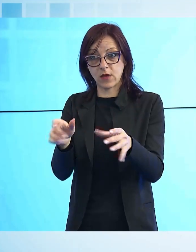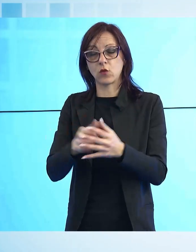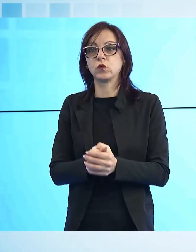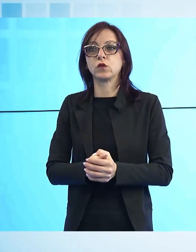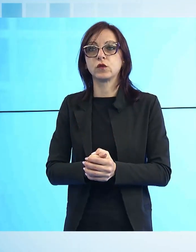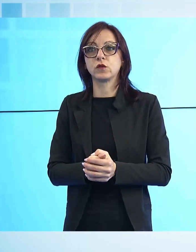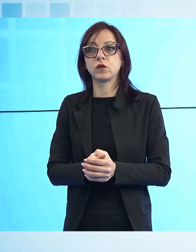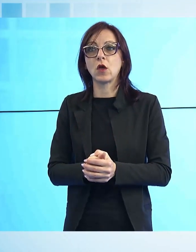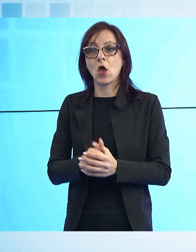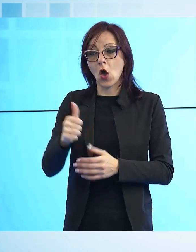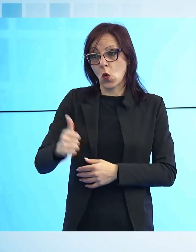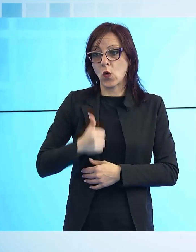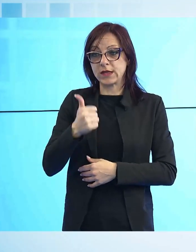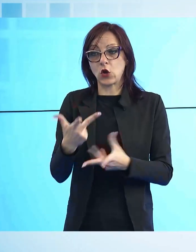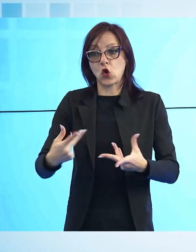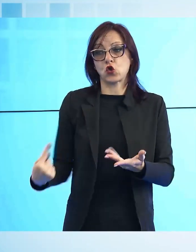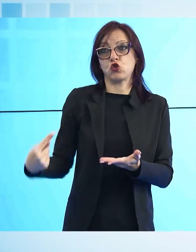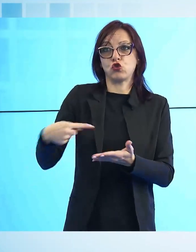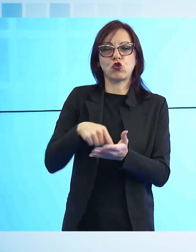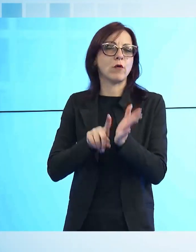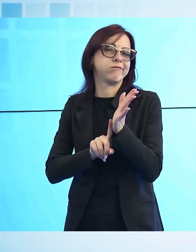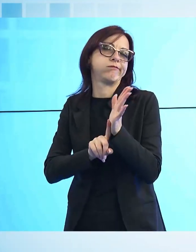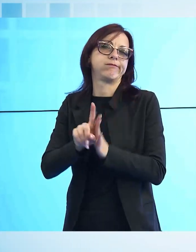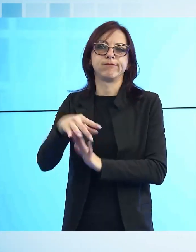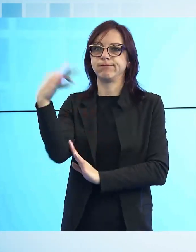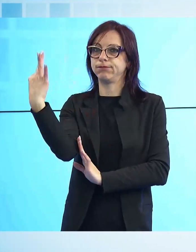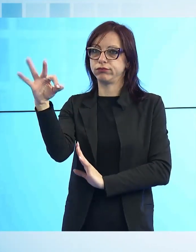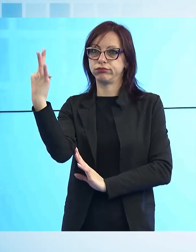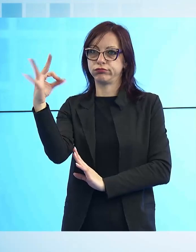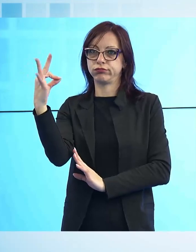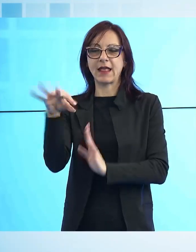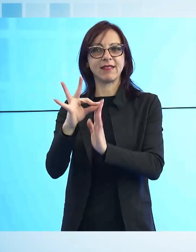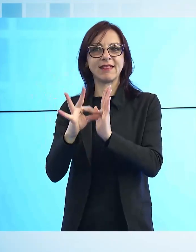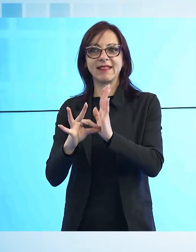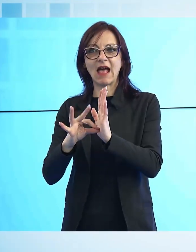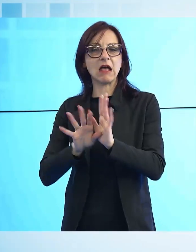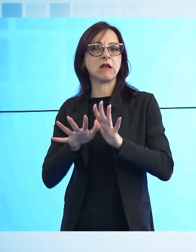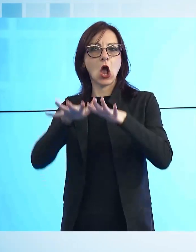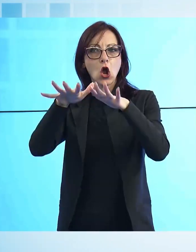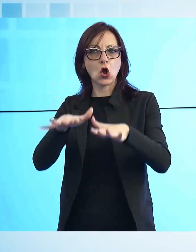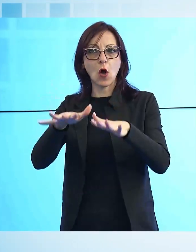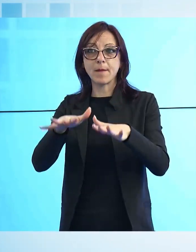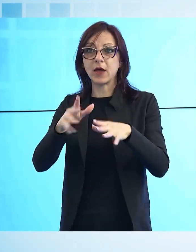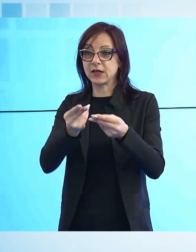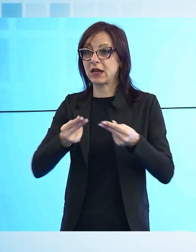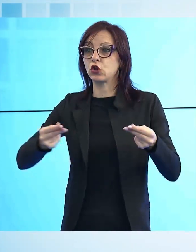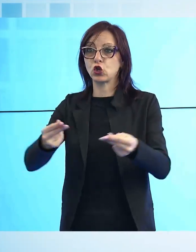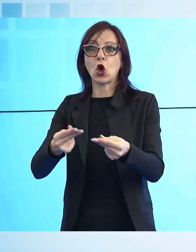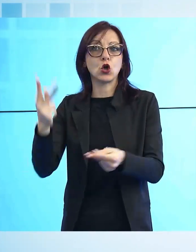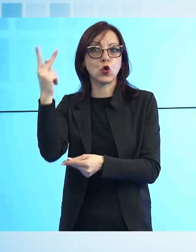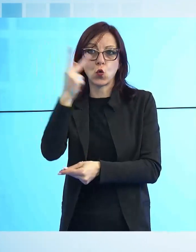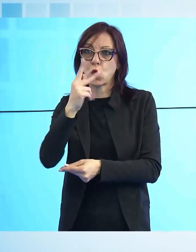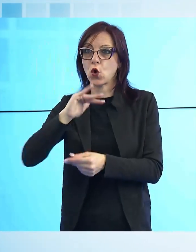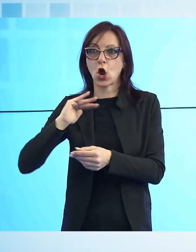negli anni passati, registrando un numero molto elevato di date che hanno coperto praticamente quasi tutto il territorio del Comune di Lucca